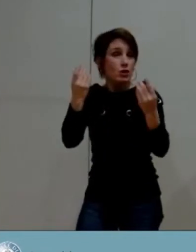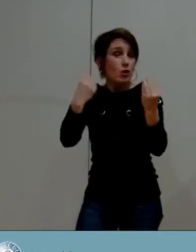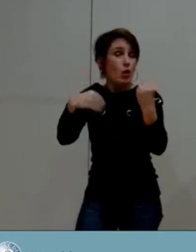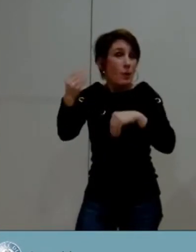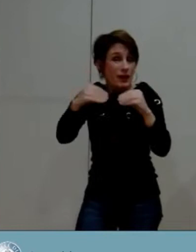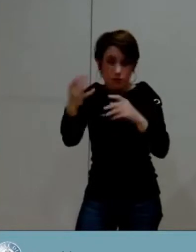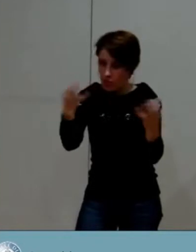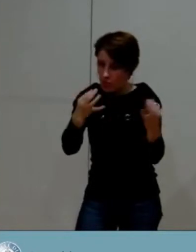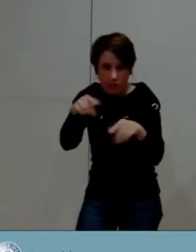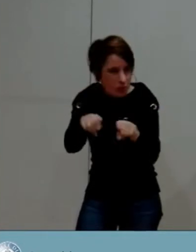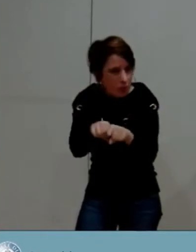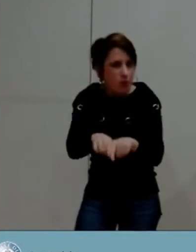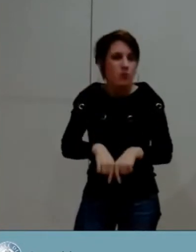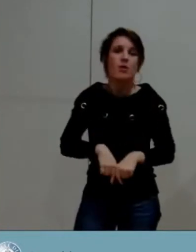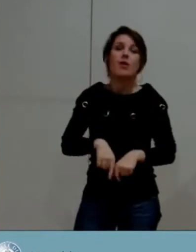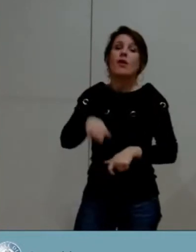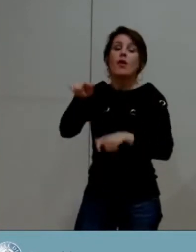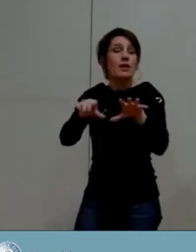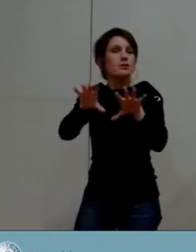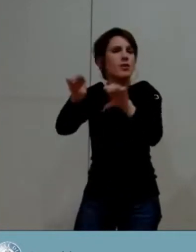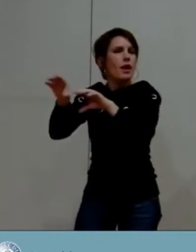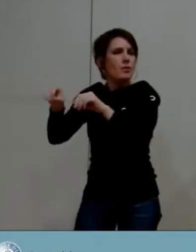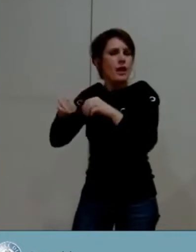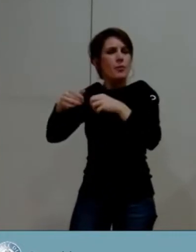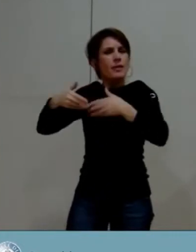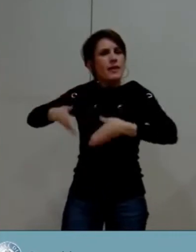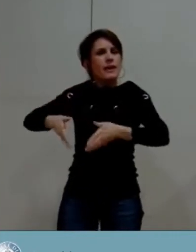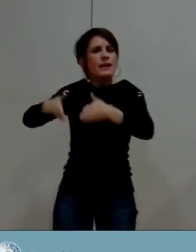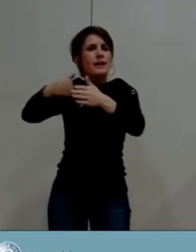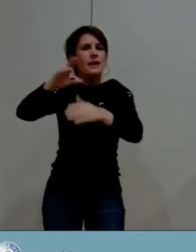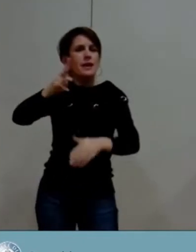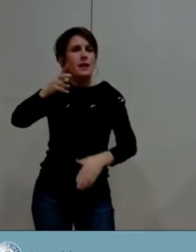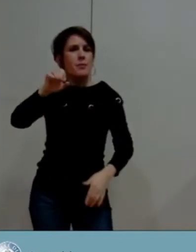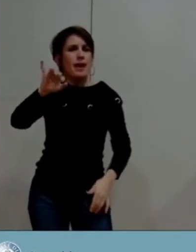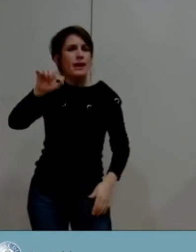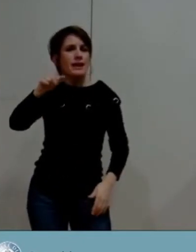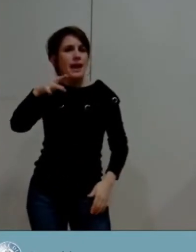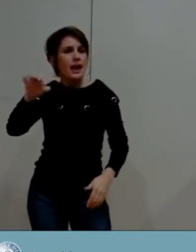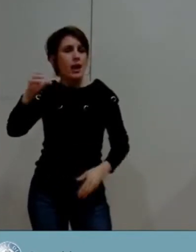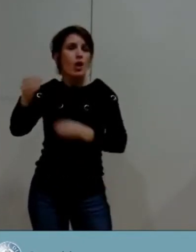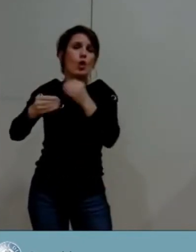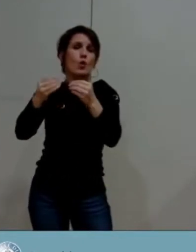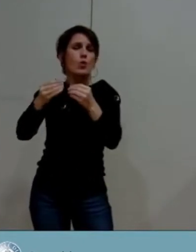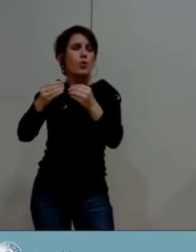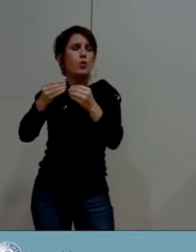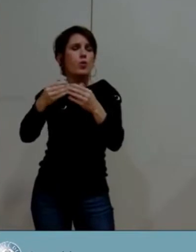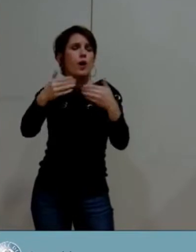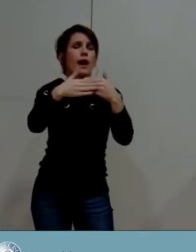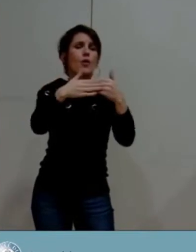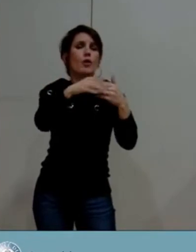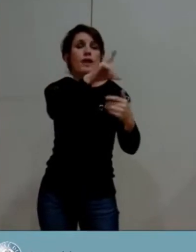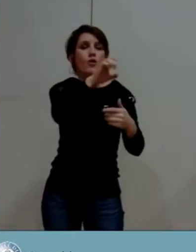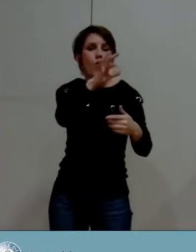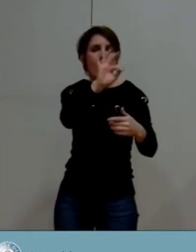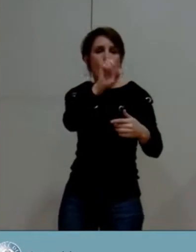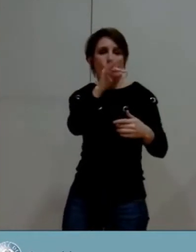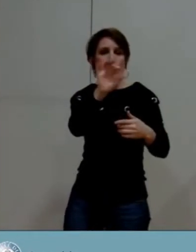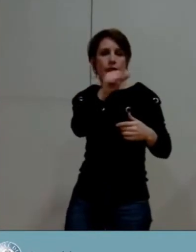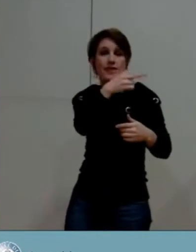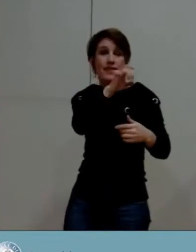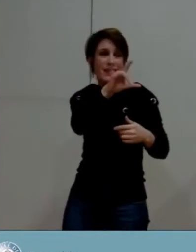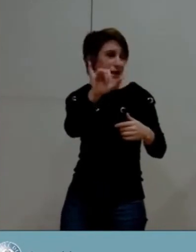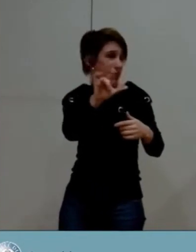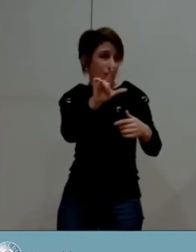riverains du Quai Perrière et de ceux de la ligne E vers le Fontanil. Ce sont à chaque fois des décisions arbitraires